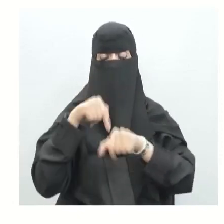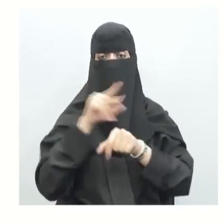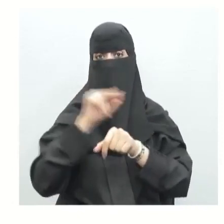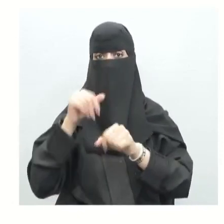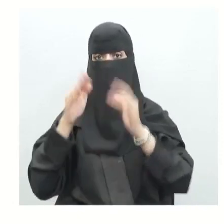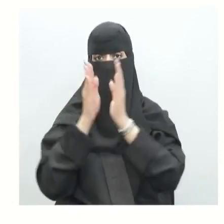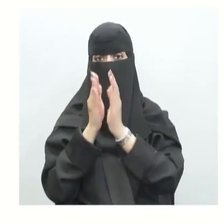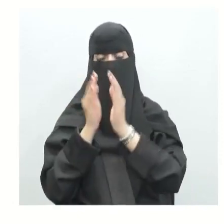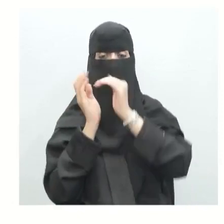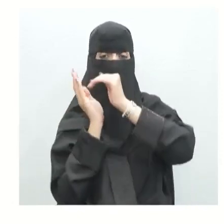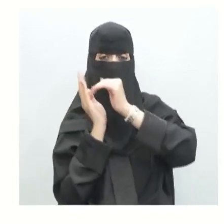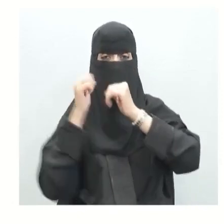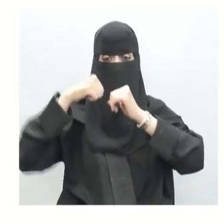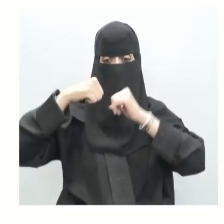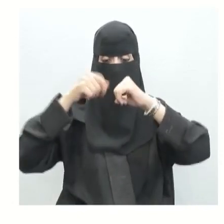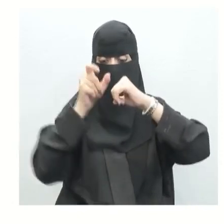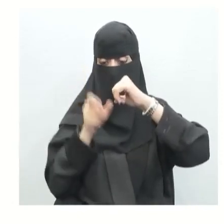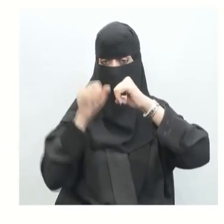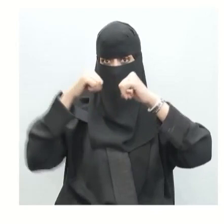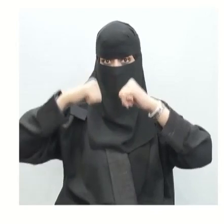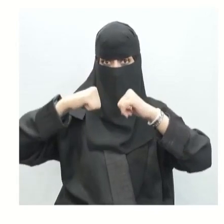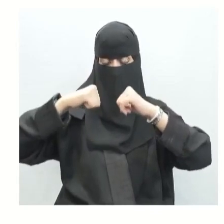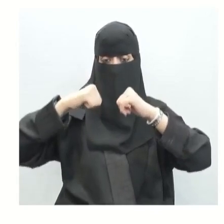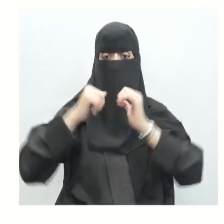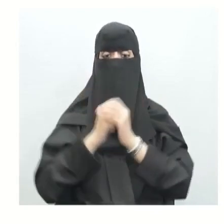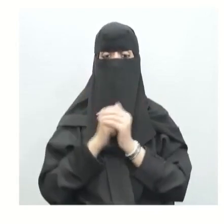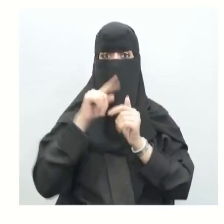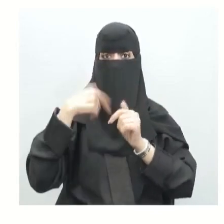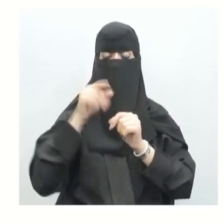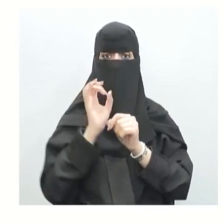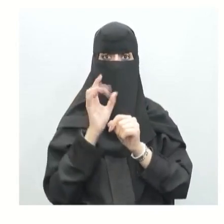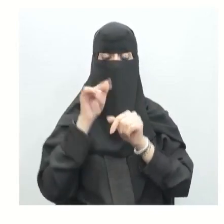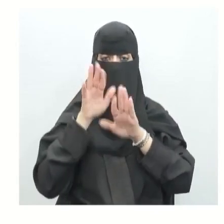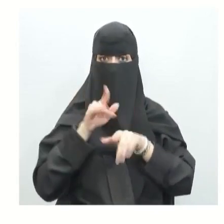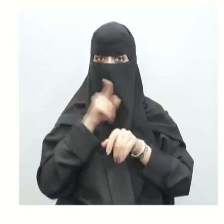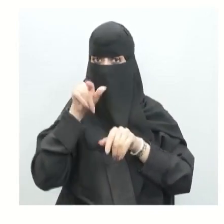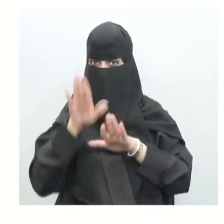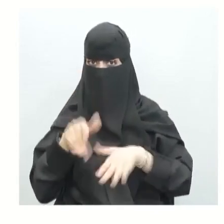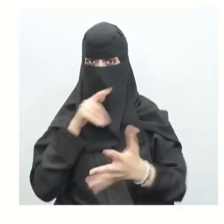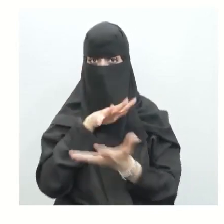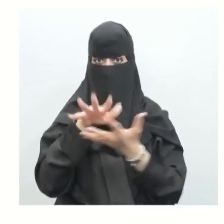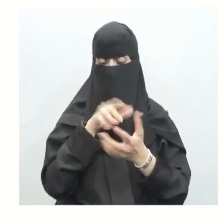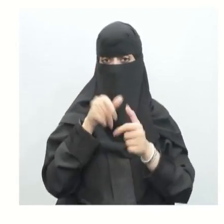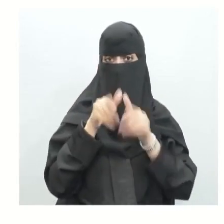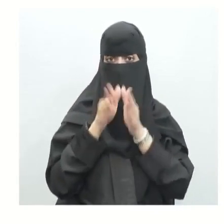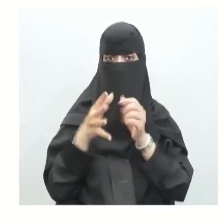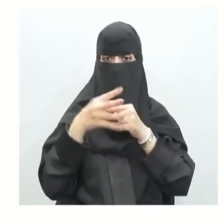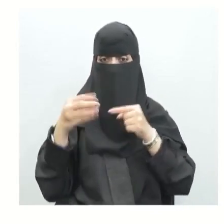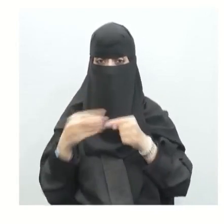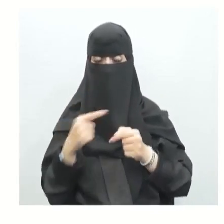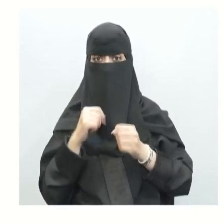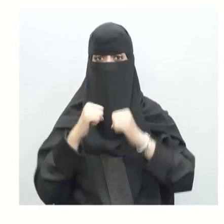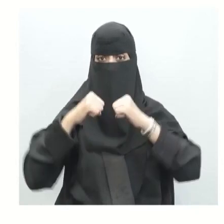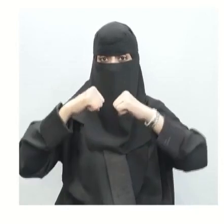الوسادة بين العظام والأوتار الالتهاب الذي يصيب هذه الأكياس يقلل حركة